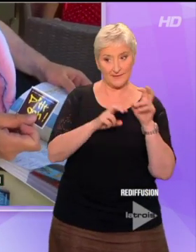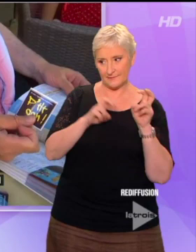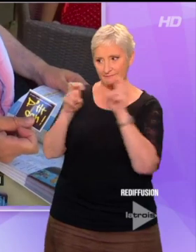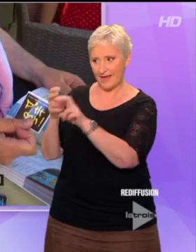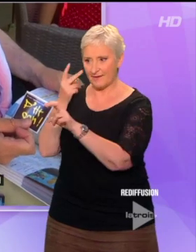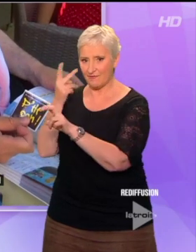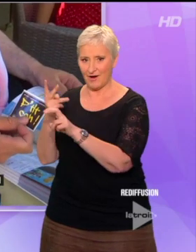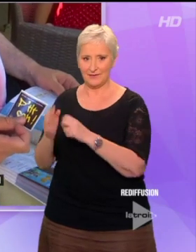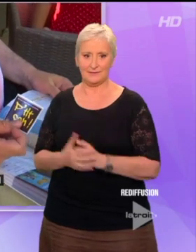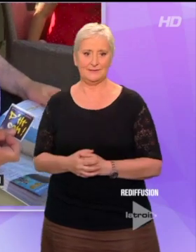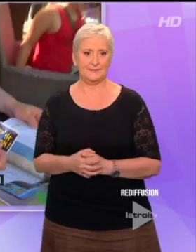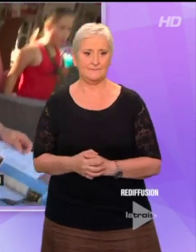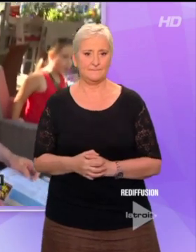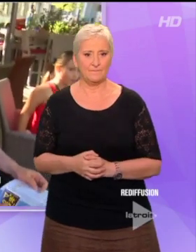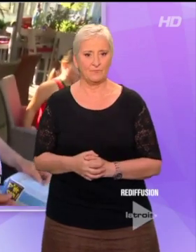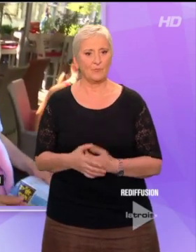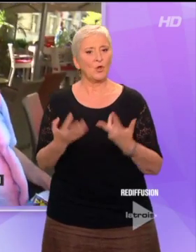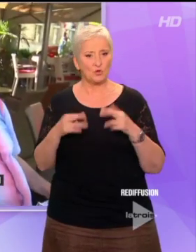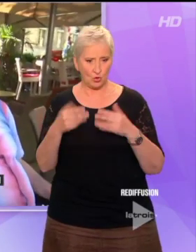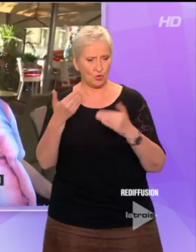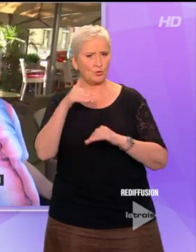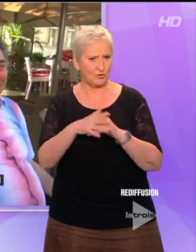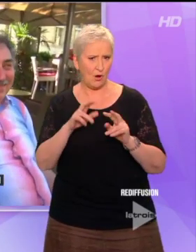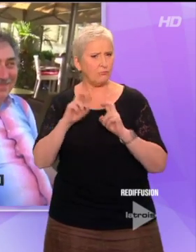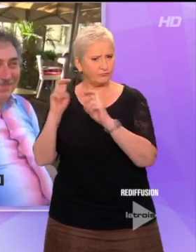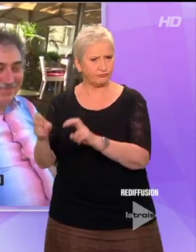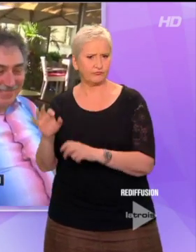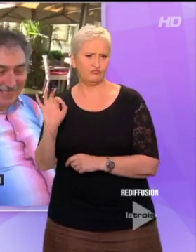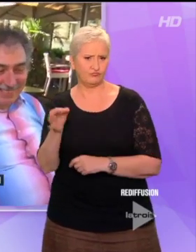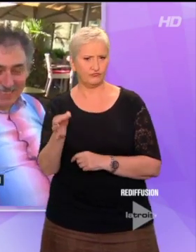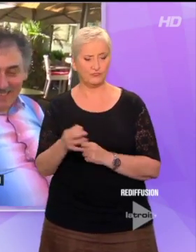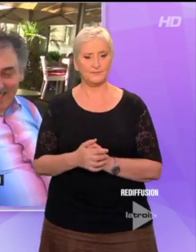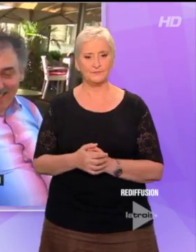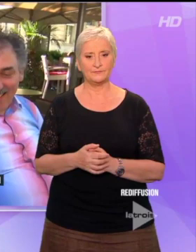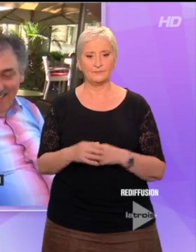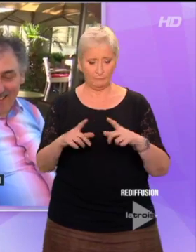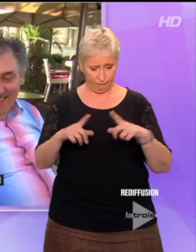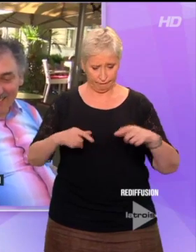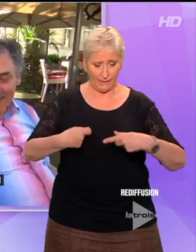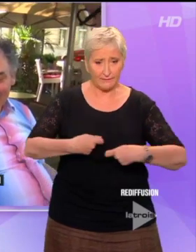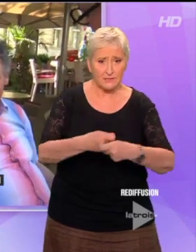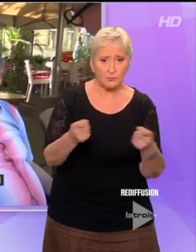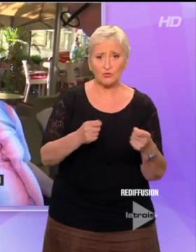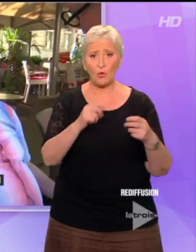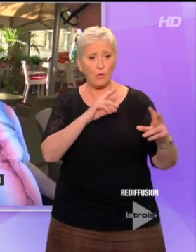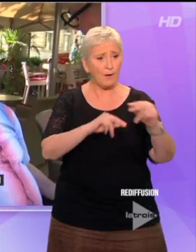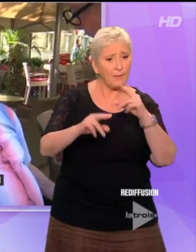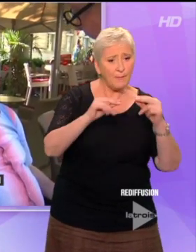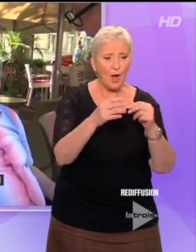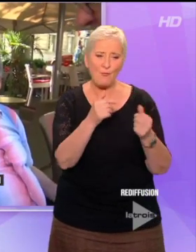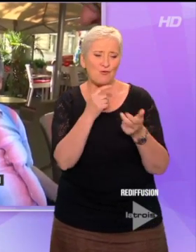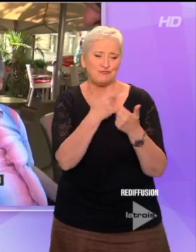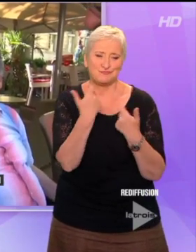j'ai des voisins récalcitrants. Oh oui, je suis sûr que ce soir je le fais. Vous le faites ce soir ? Oh oui, je le fais. Distribution de flyers, ces conversations sur le ton d